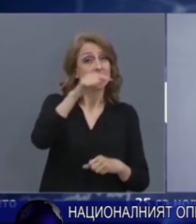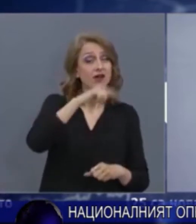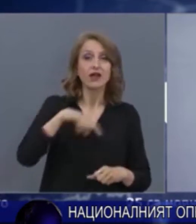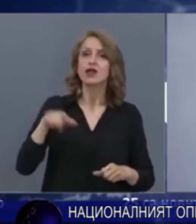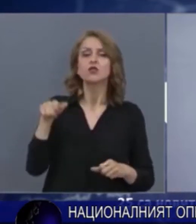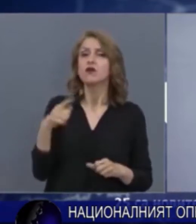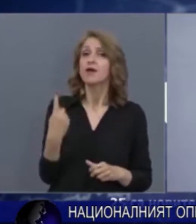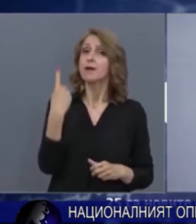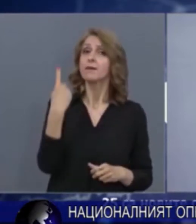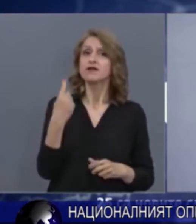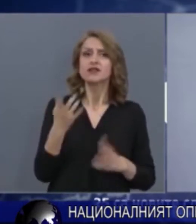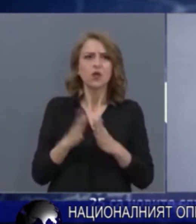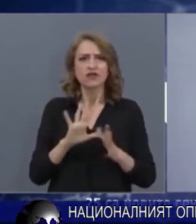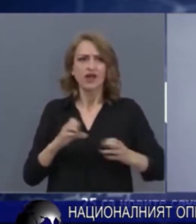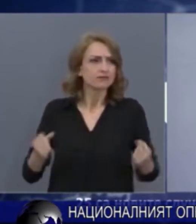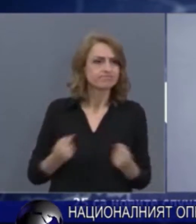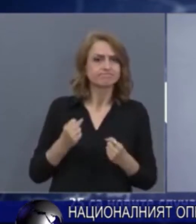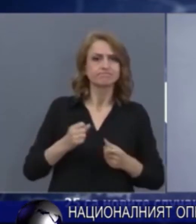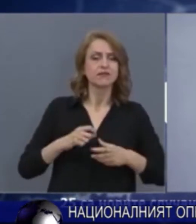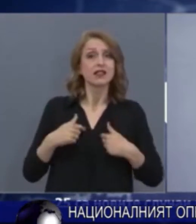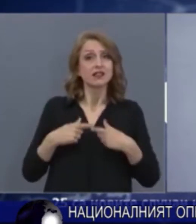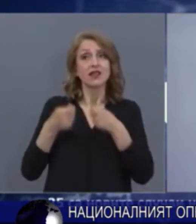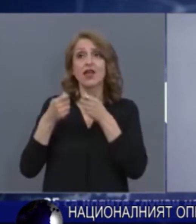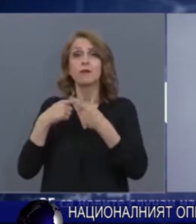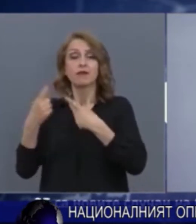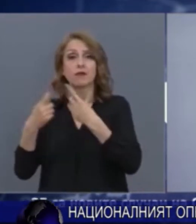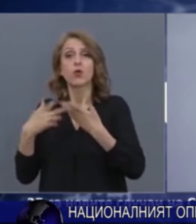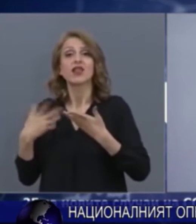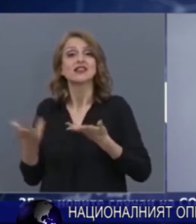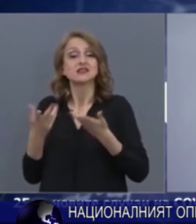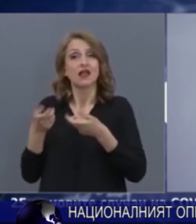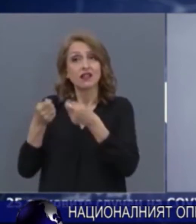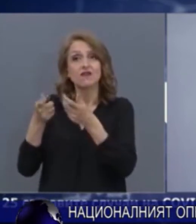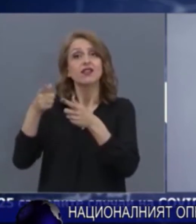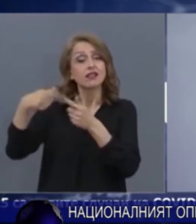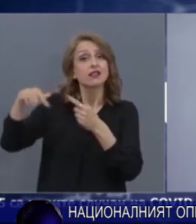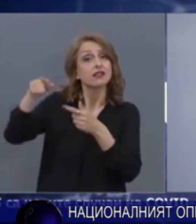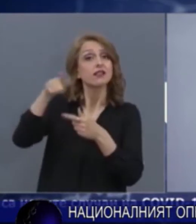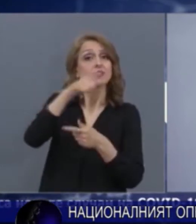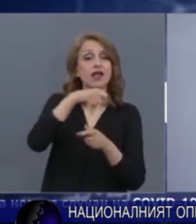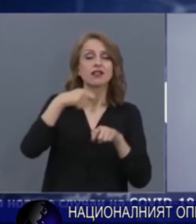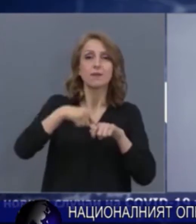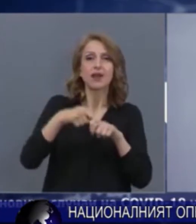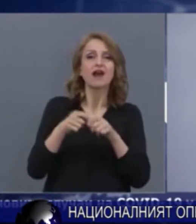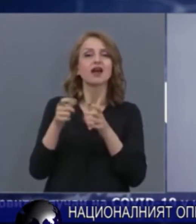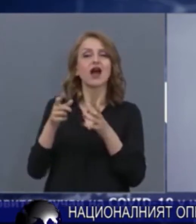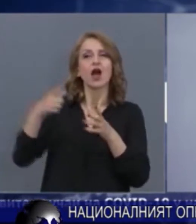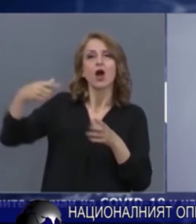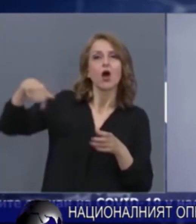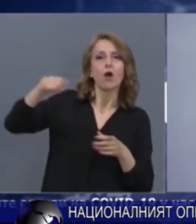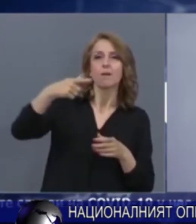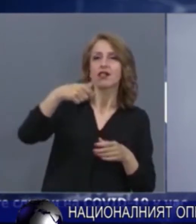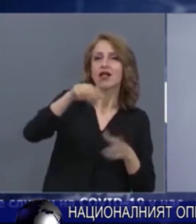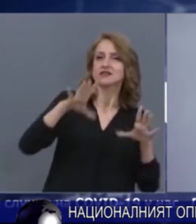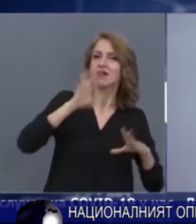мобилизираха по наша инициатива да създадат областните оперативни щабове,